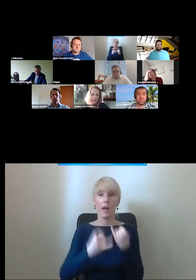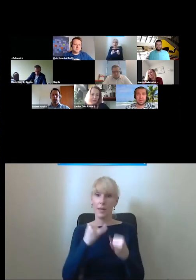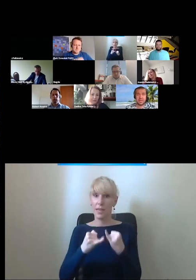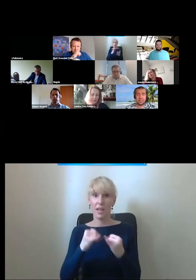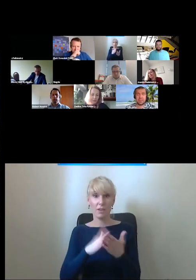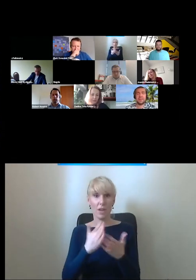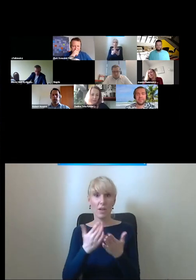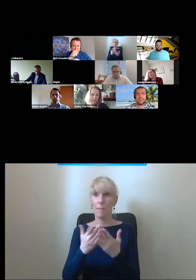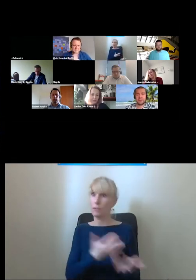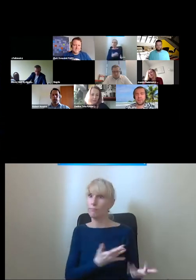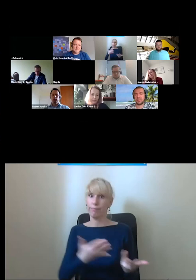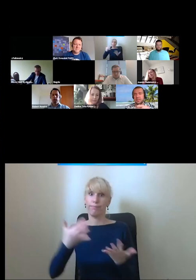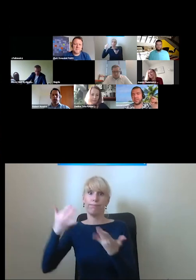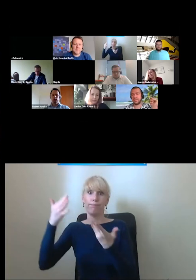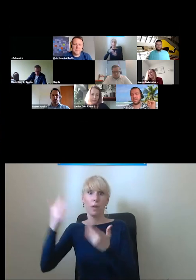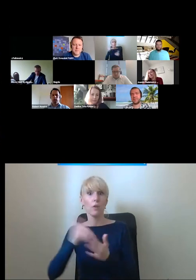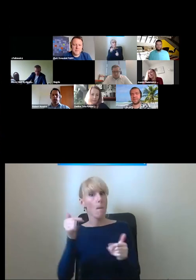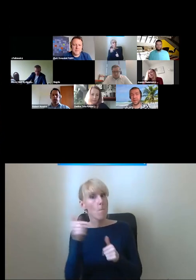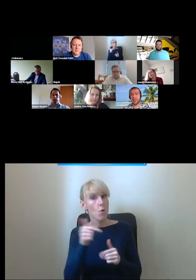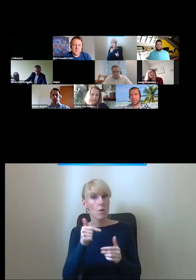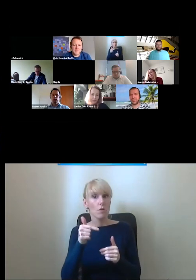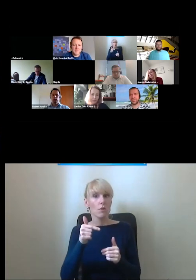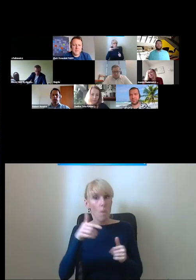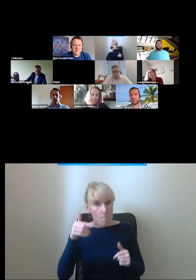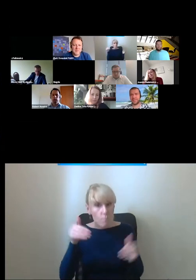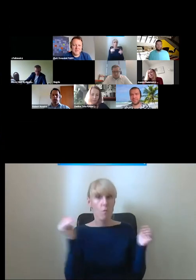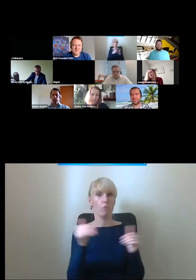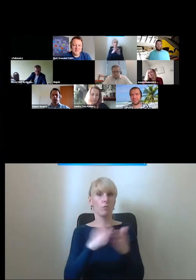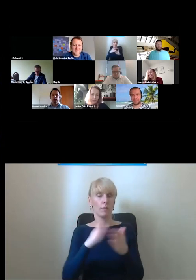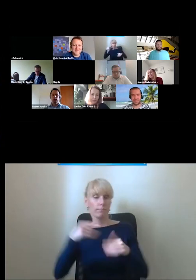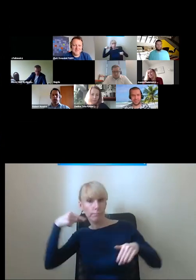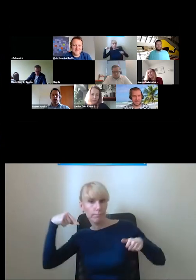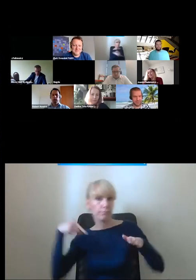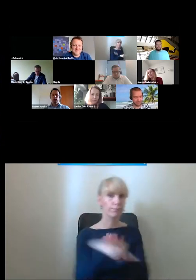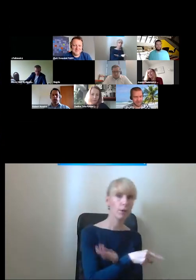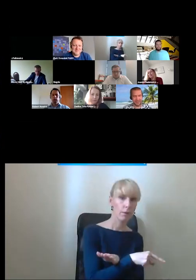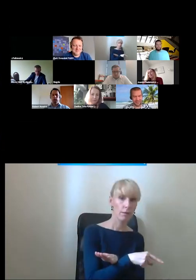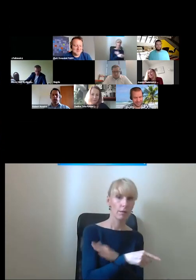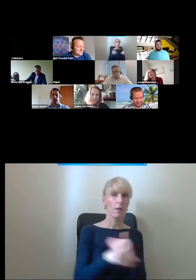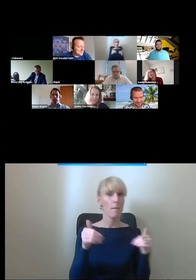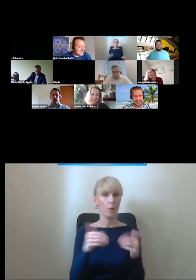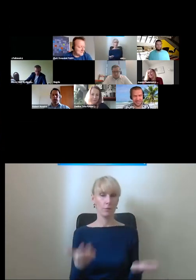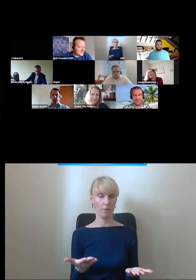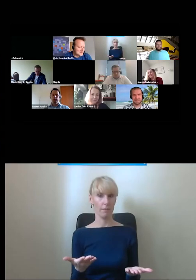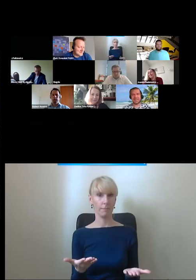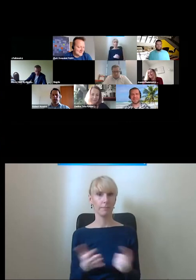mimo że to będzie stało to taka tylko chciałem się obronić żeby tutaj nie powstała